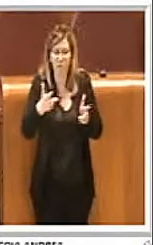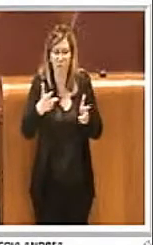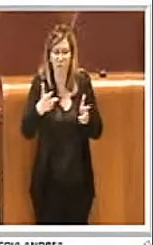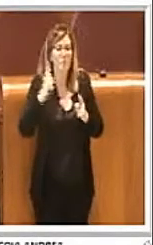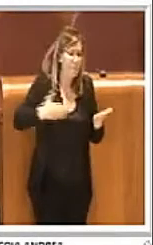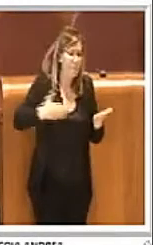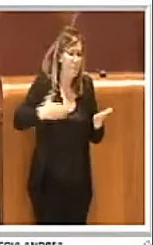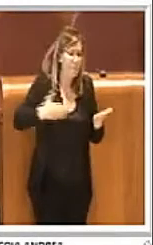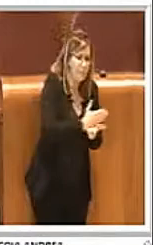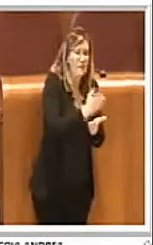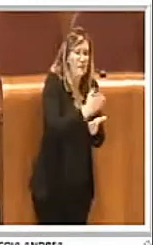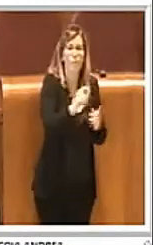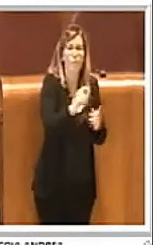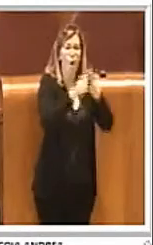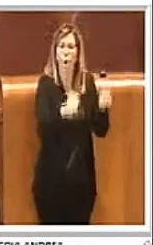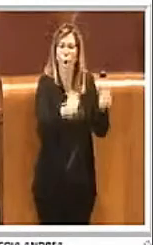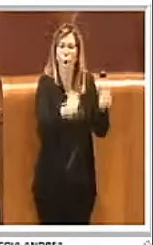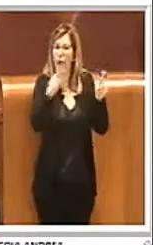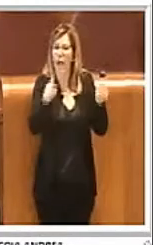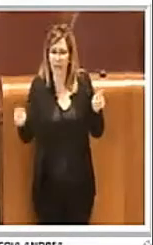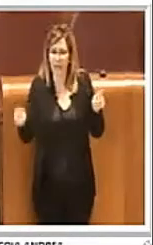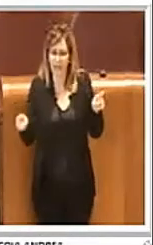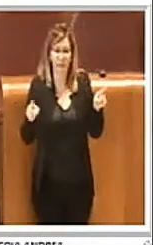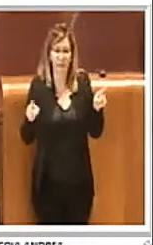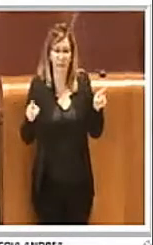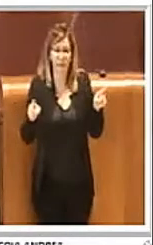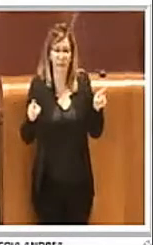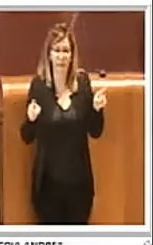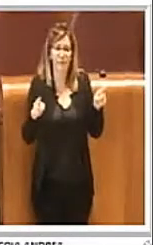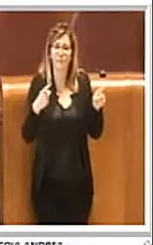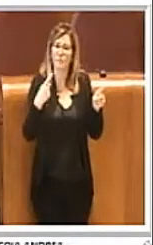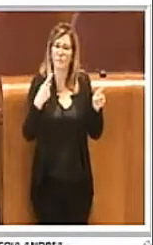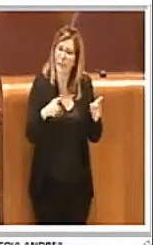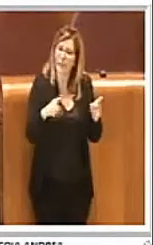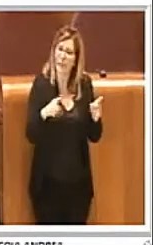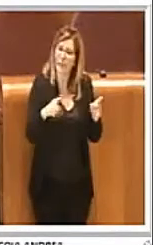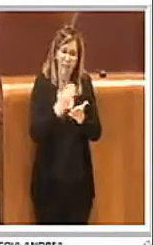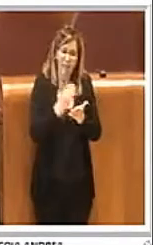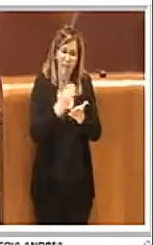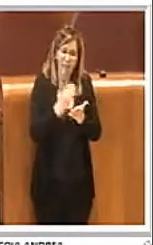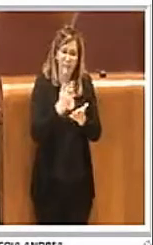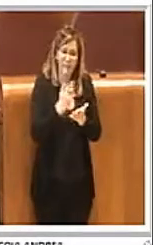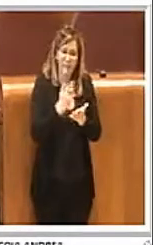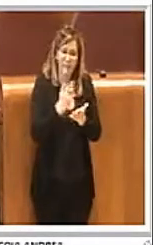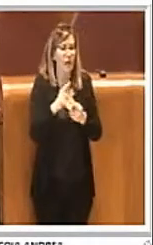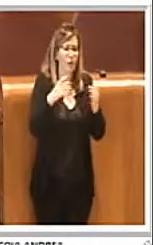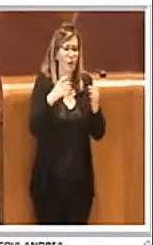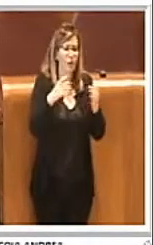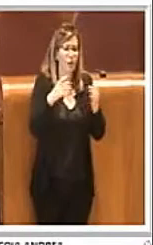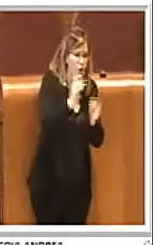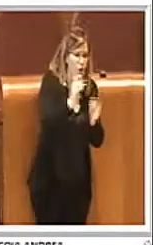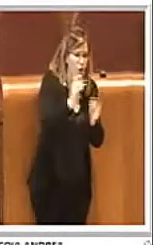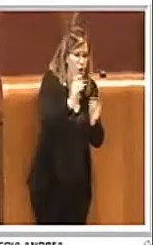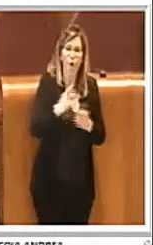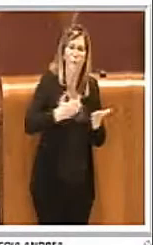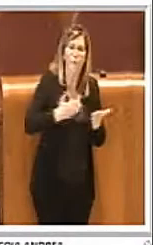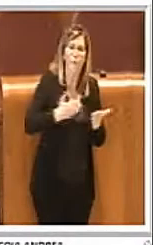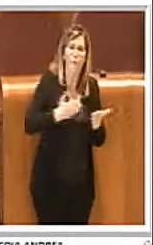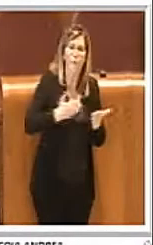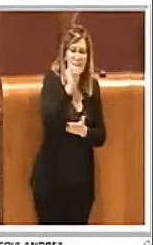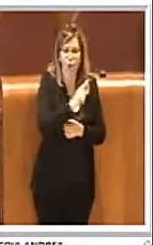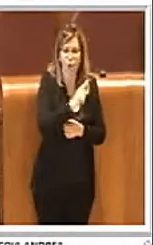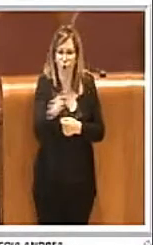affinché non vi sia come dire un contraddittorio sull'avvenuto passaggio o meno del fornitore.